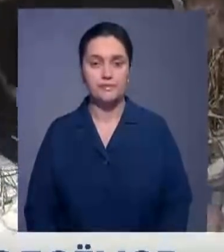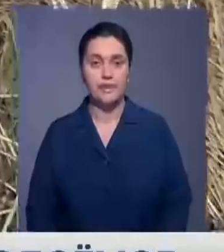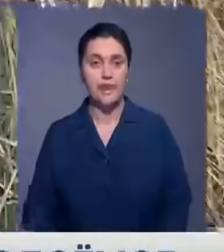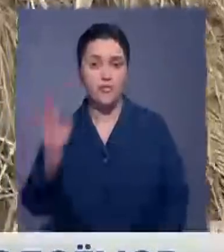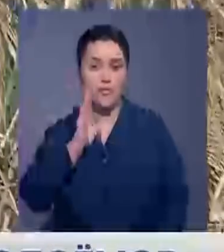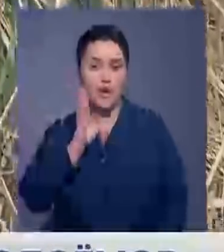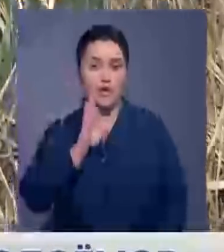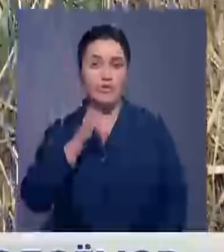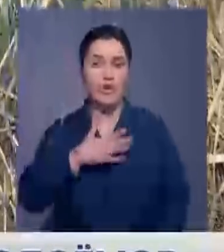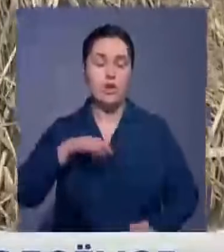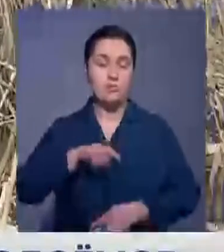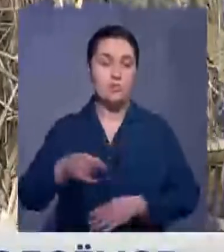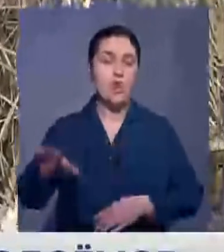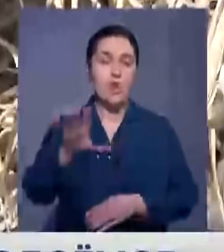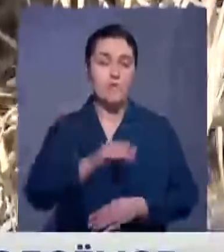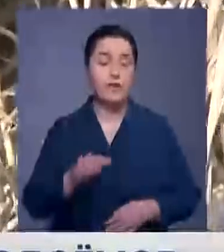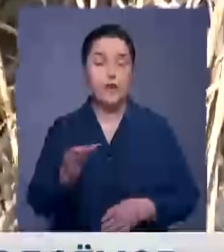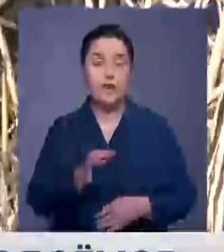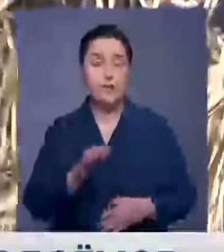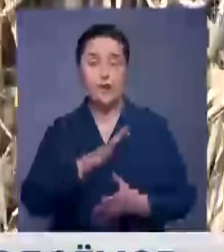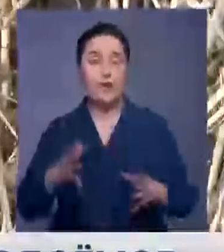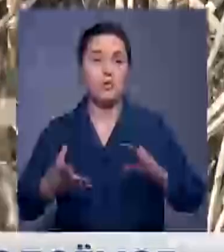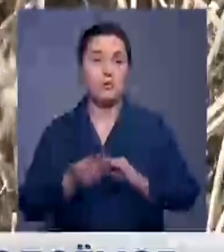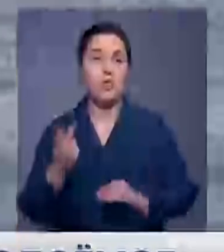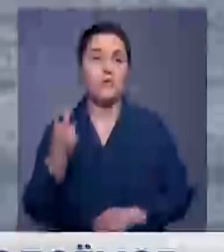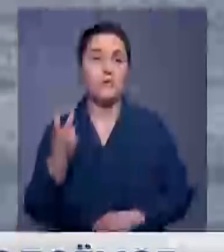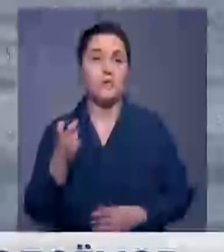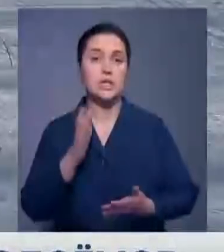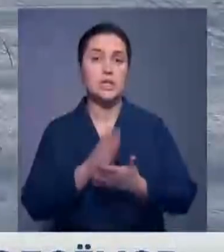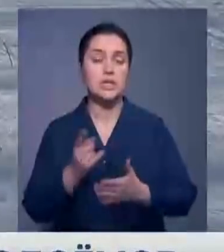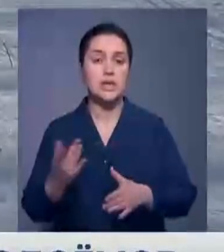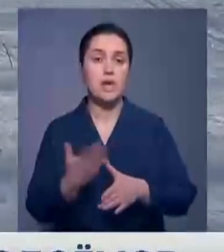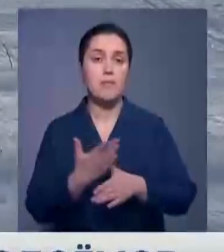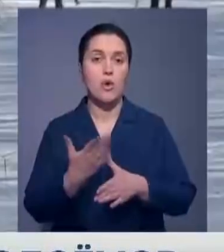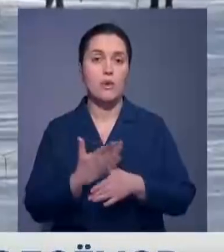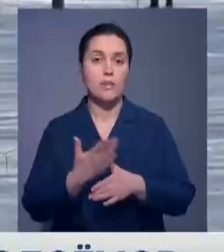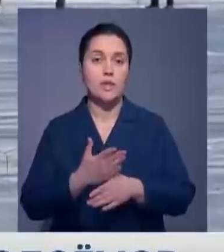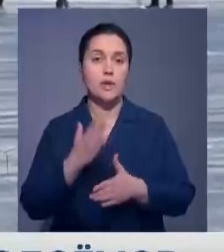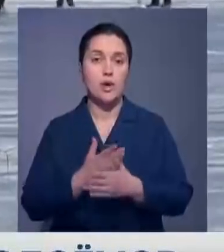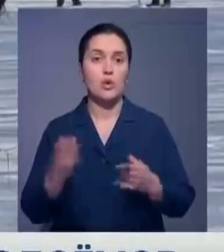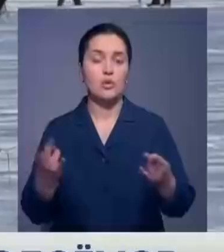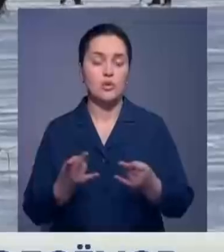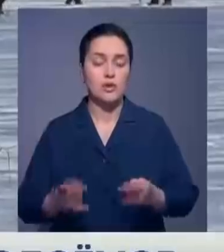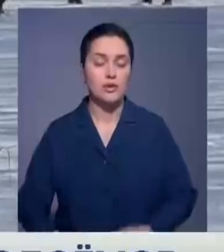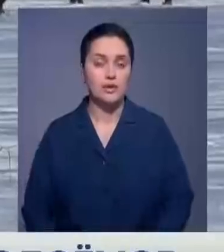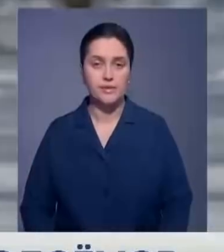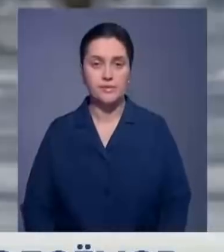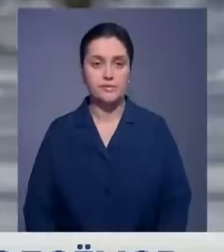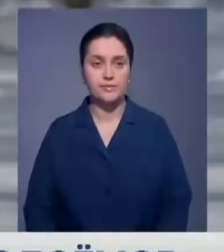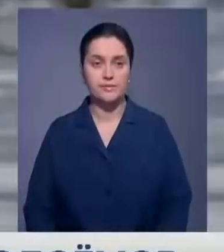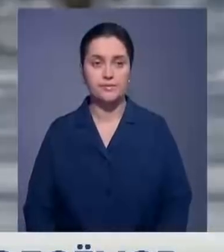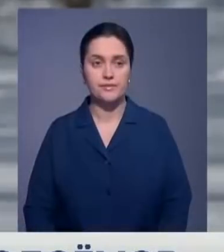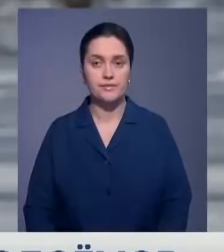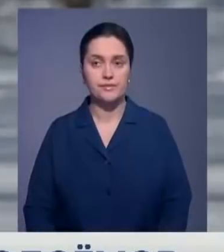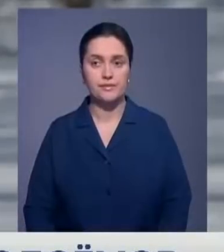кислородом проведут на всех водоемах, а их в области больше 200. Так что помощь волонтеров здесь нужна как нигде. Фотогоз Базарбаева,